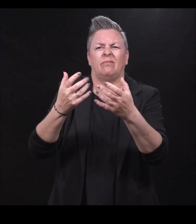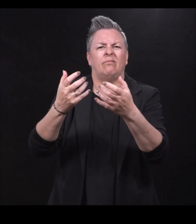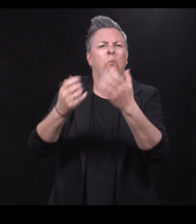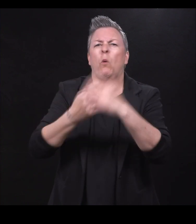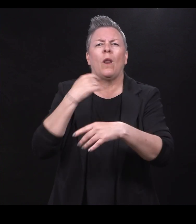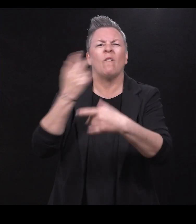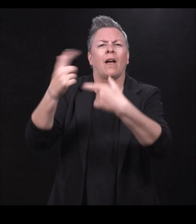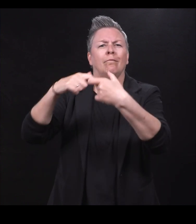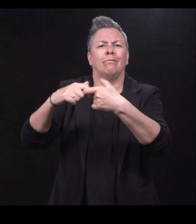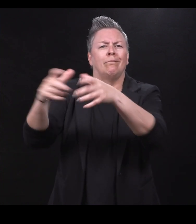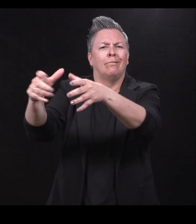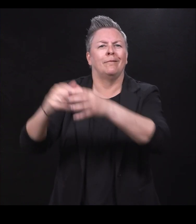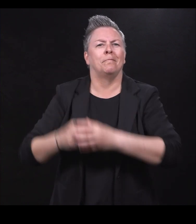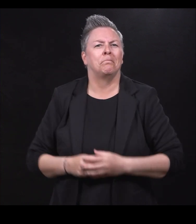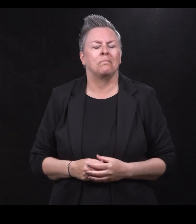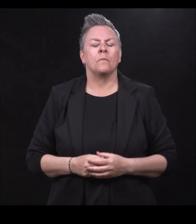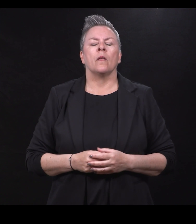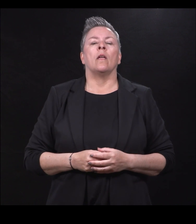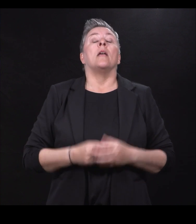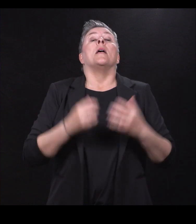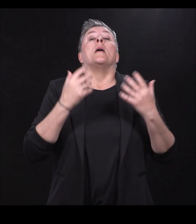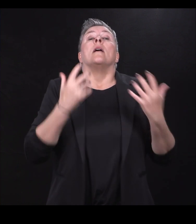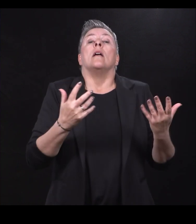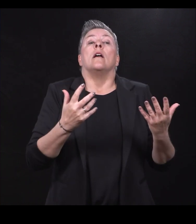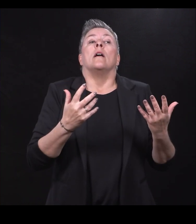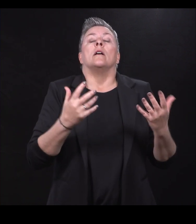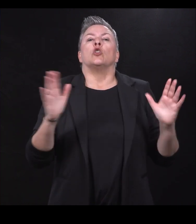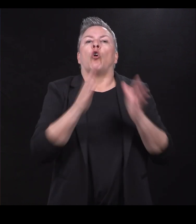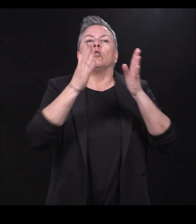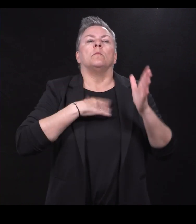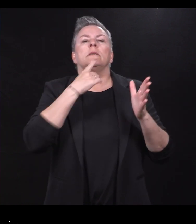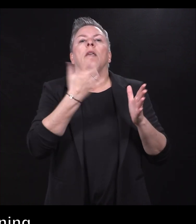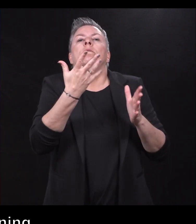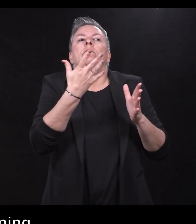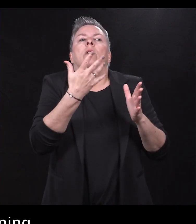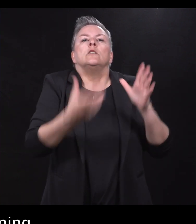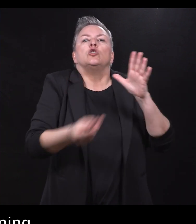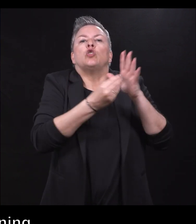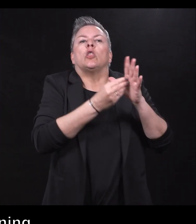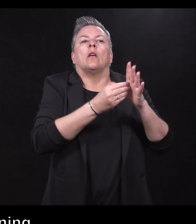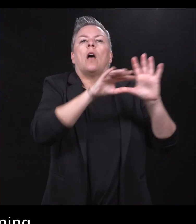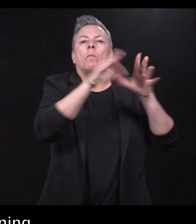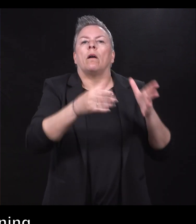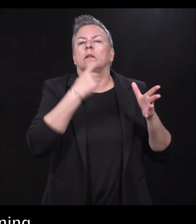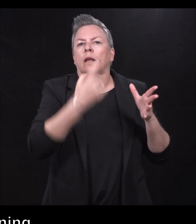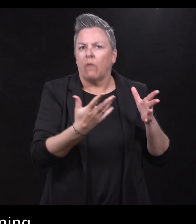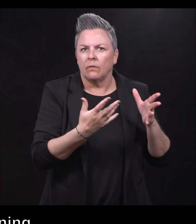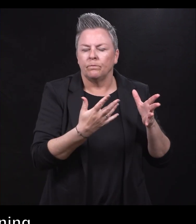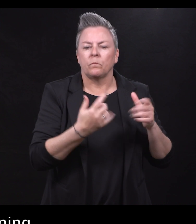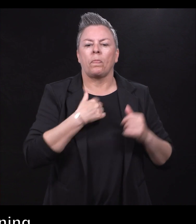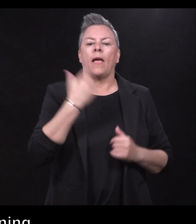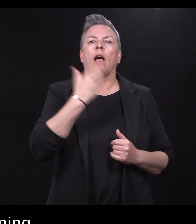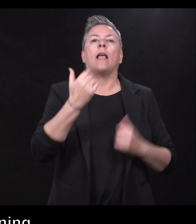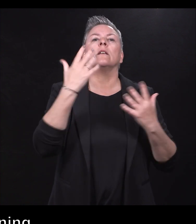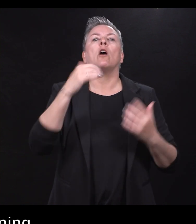Jeg tenker at vi skal komme kort inn på hva det støtteapparatet sier om deltakerne, effekten. Da kan jeg lese høyt hva